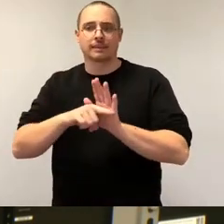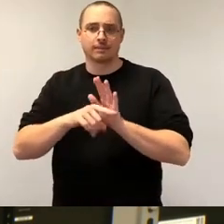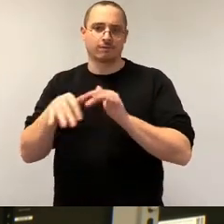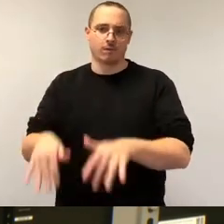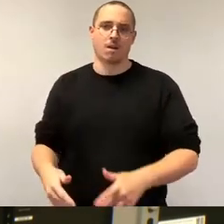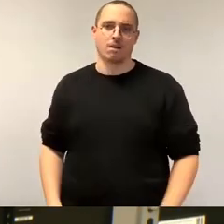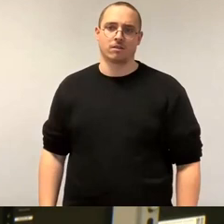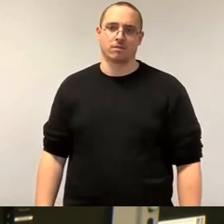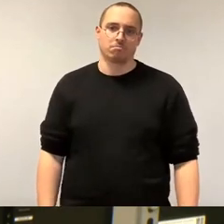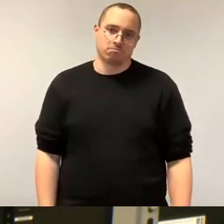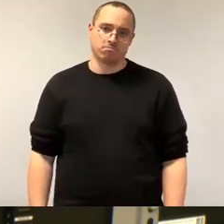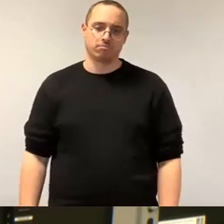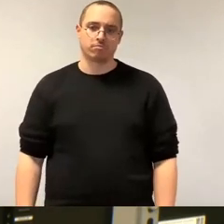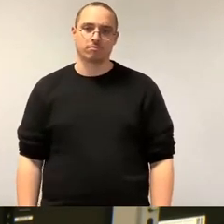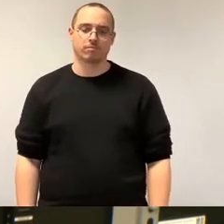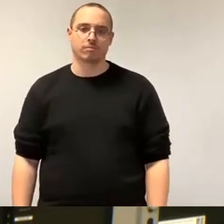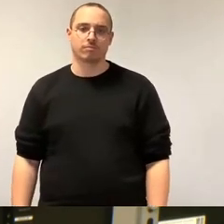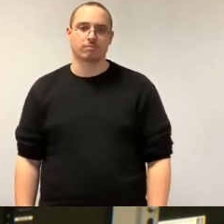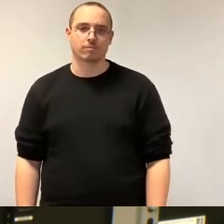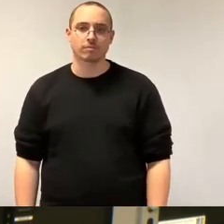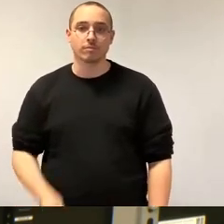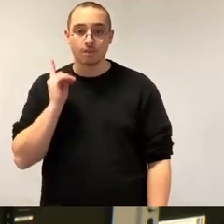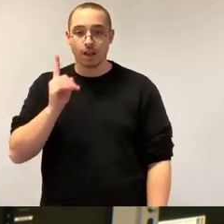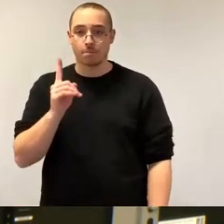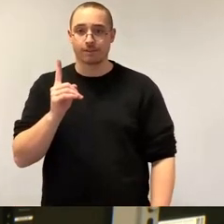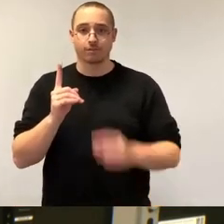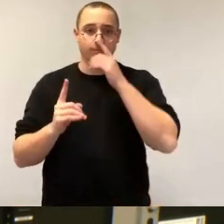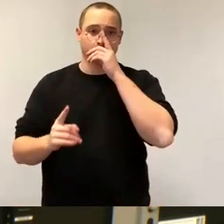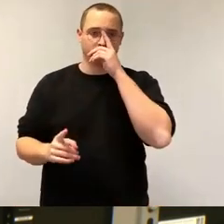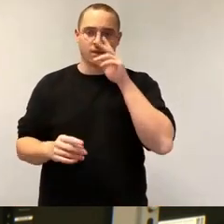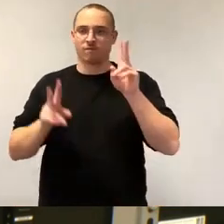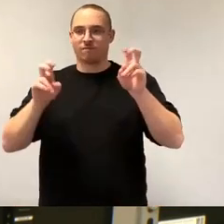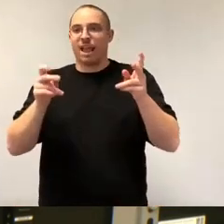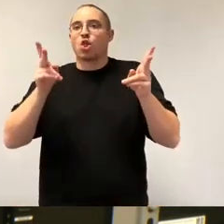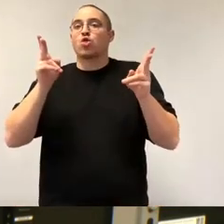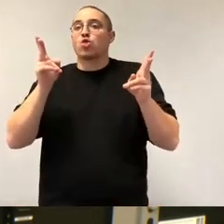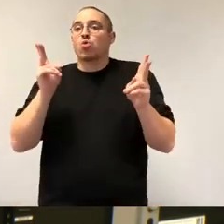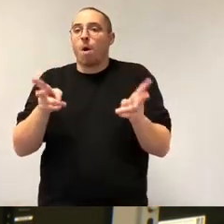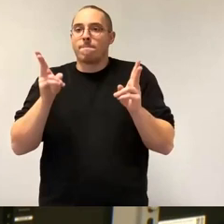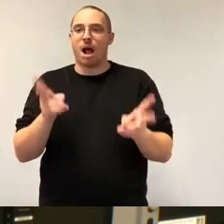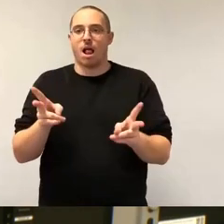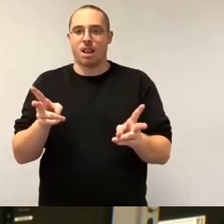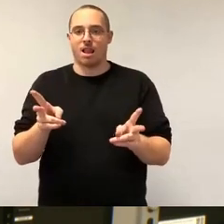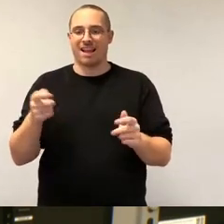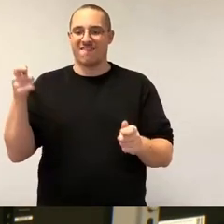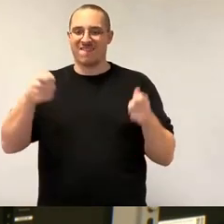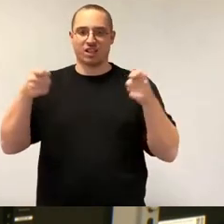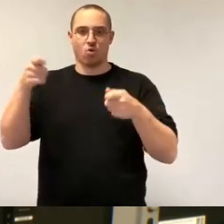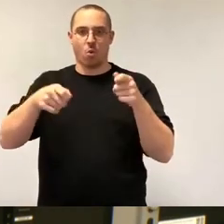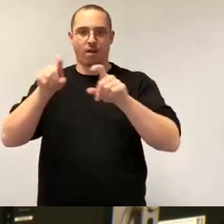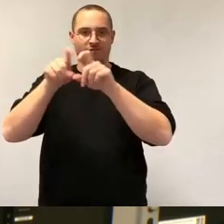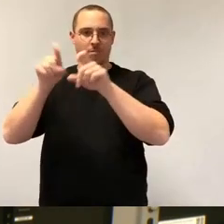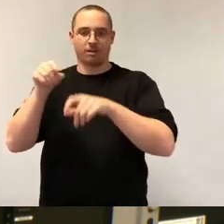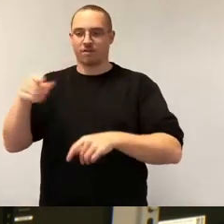dass wenn normal große Investoren möchten ein Haus bauen, dann möchten ein Supermarkt bauen, dann möchten ein großes Gewerbe